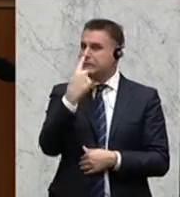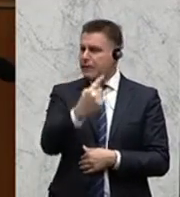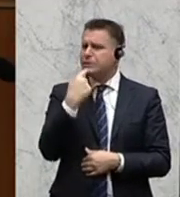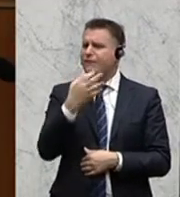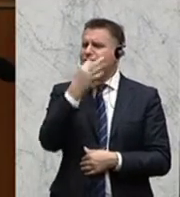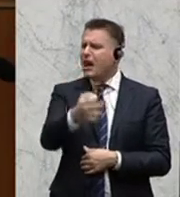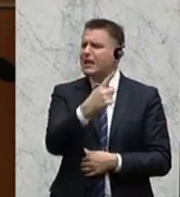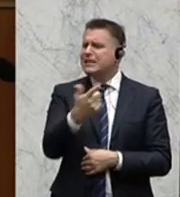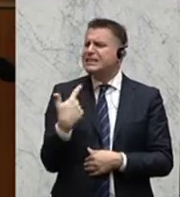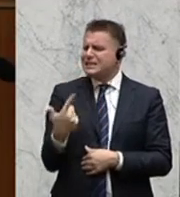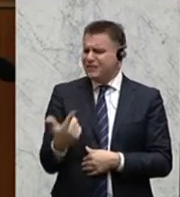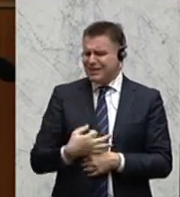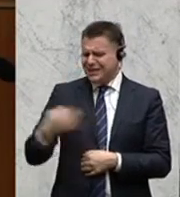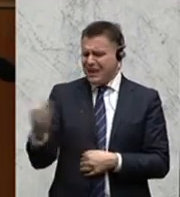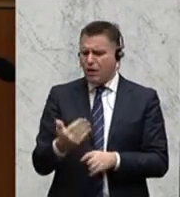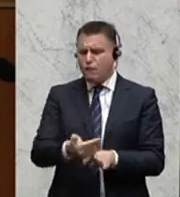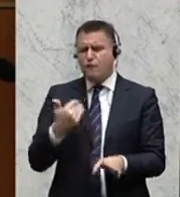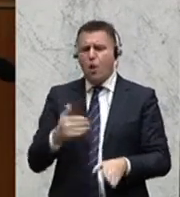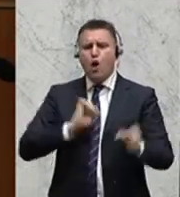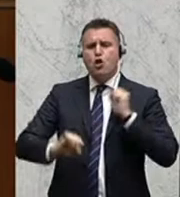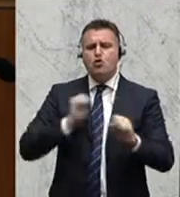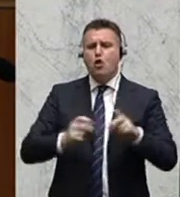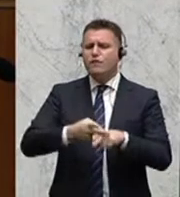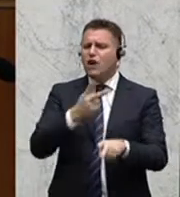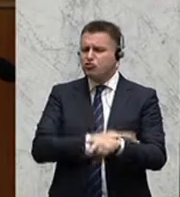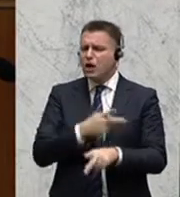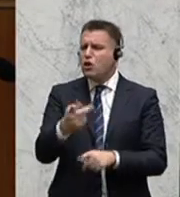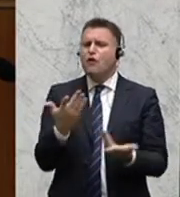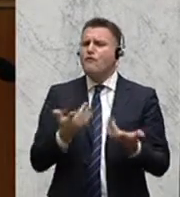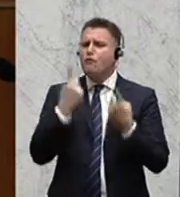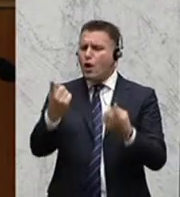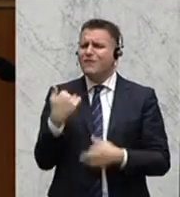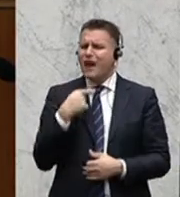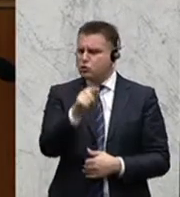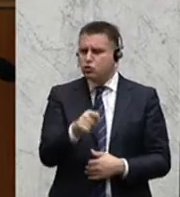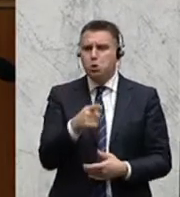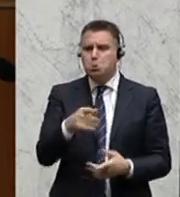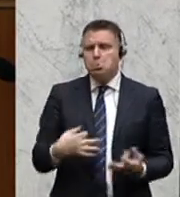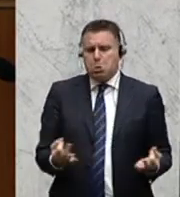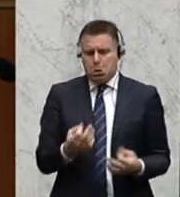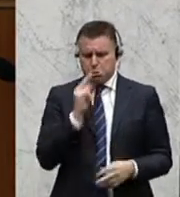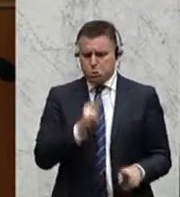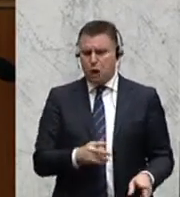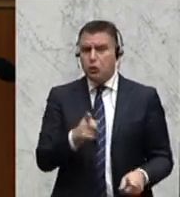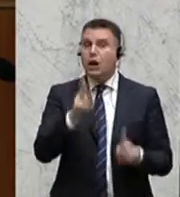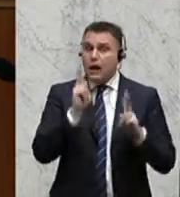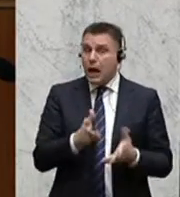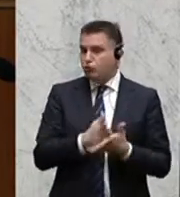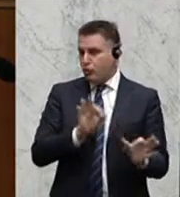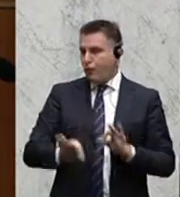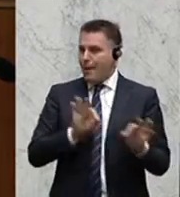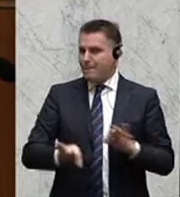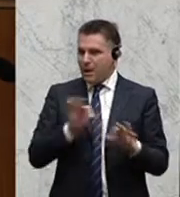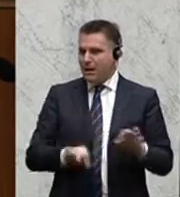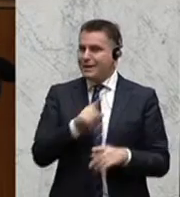was hast du wirklich 20 Tage vor der Notverstaatlichung getan, wo du nicht hingefahren bist, da hat er gesagt, ja eigentlich so gut wie gar nichts. Man hätte sich vorbereiten können, das wäre